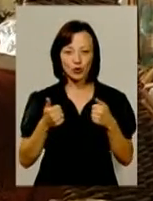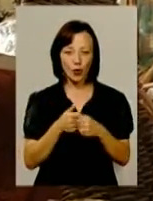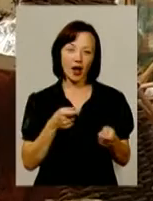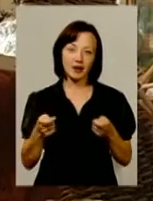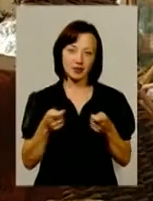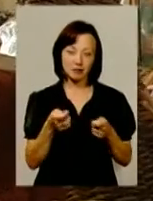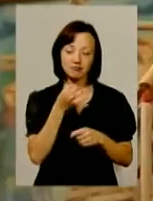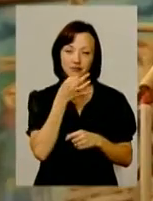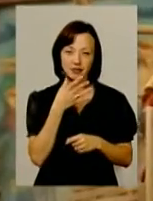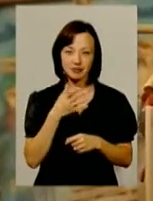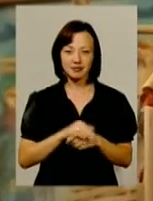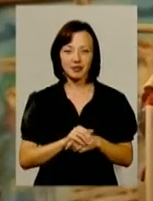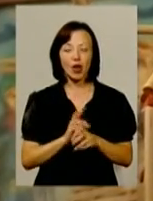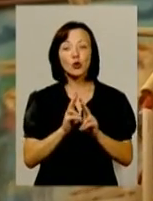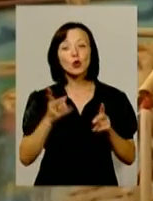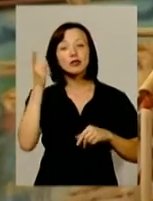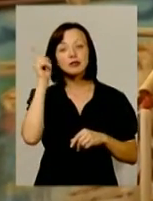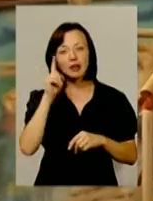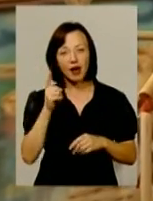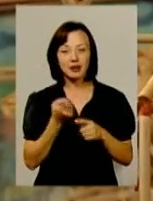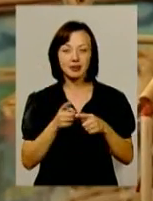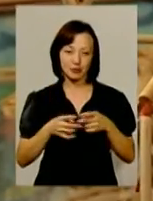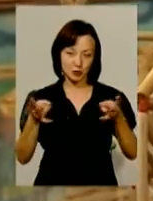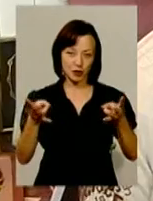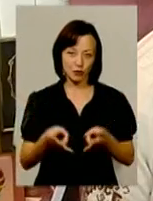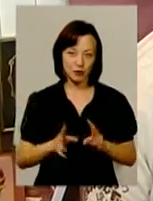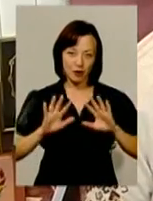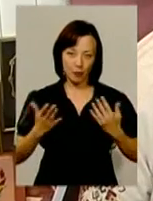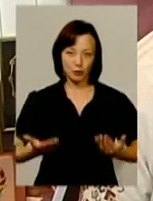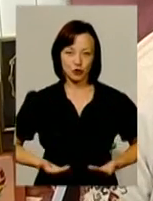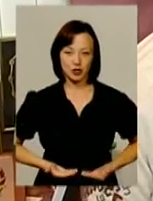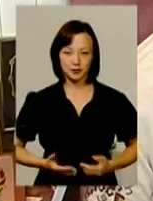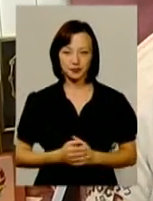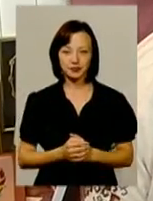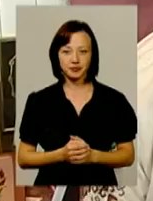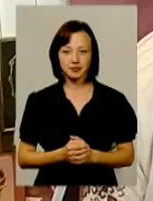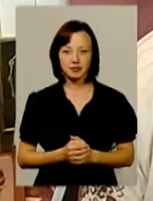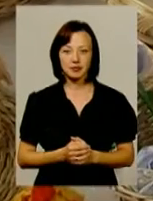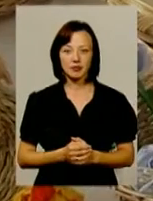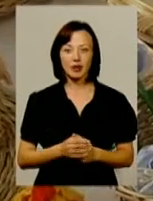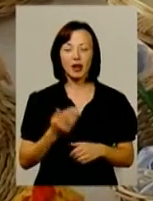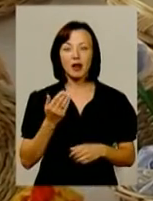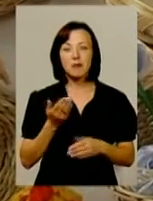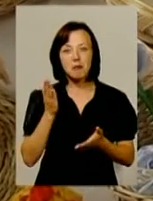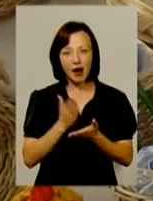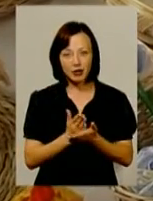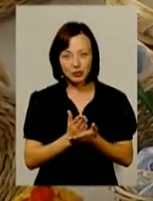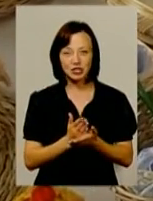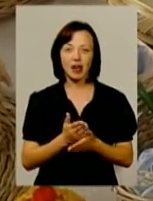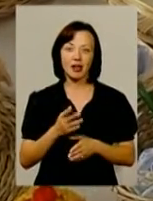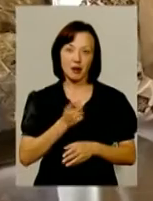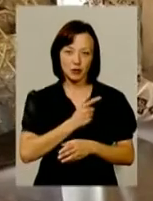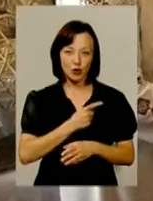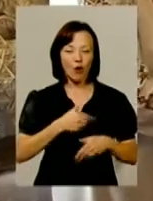знання за плечима не носити. І хто зна, коли вони зможуть знадобитися. Маючи ремесло, голодати не будете. Світлана Поробок, Віктор